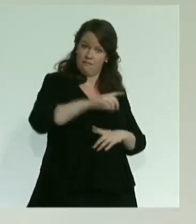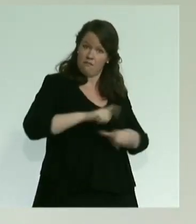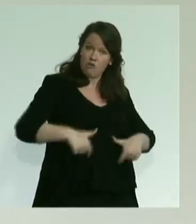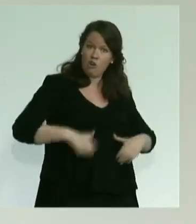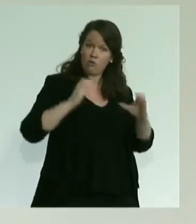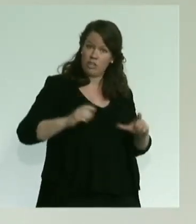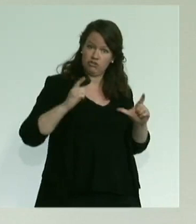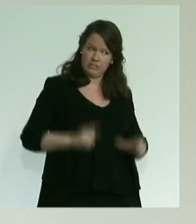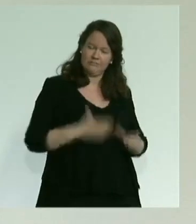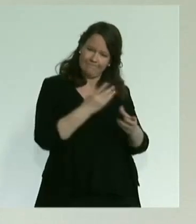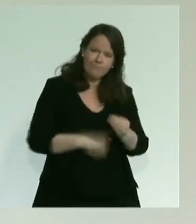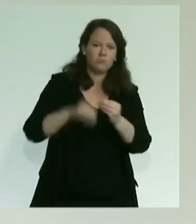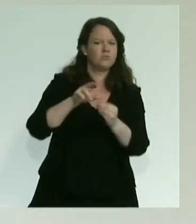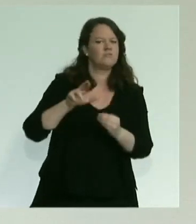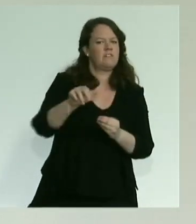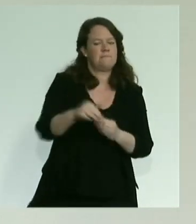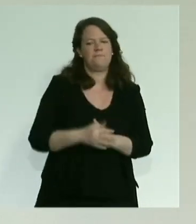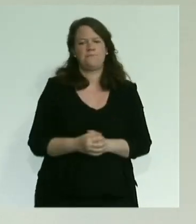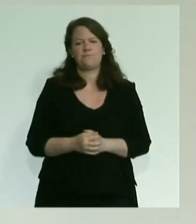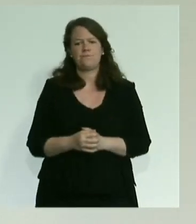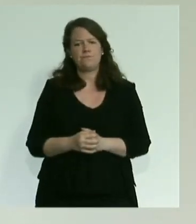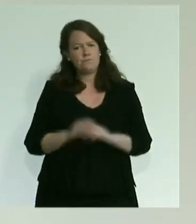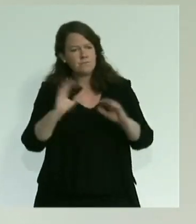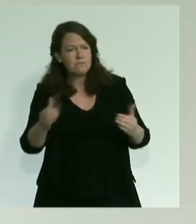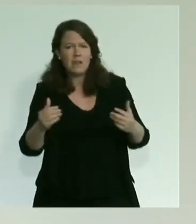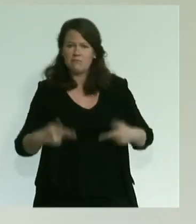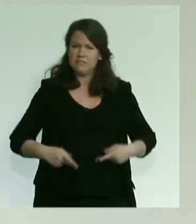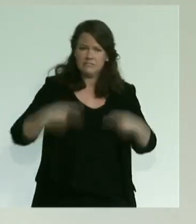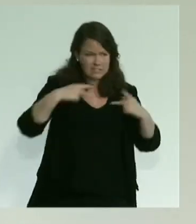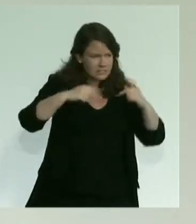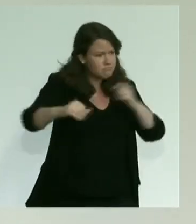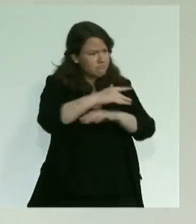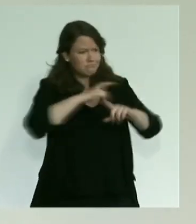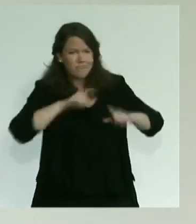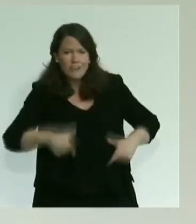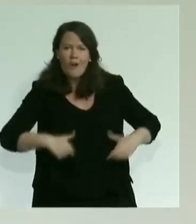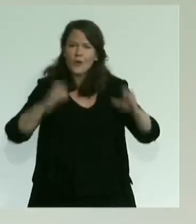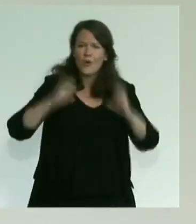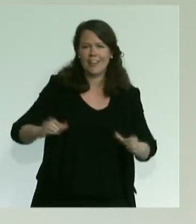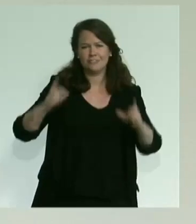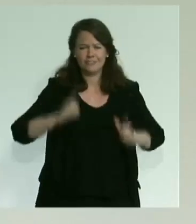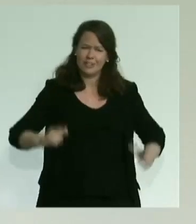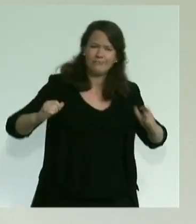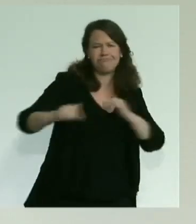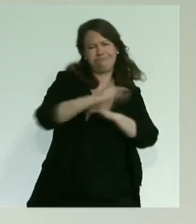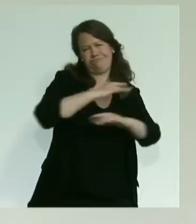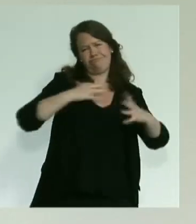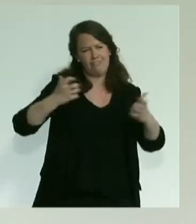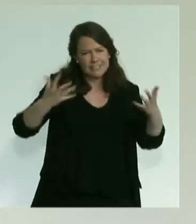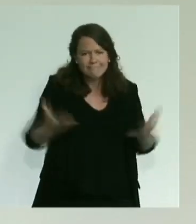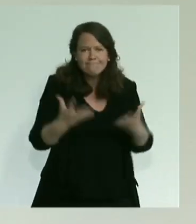éducative veille à ce que la vie dans les écoles, les collèges et les lycées puissent continuer en limitant au maximum les risques de transmission.